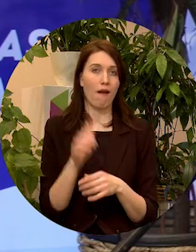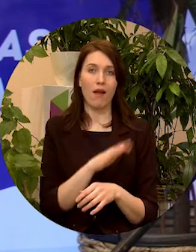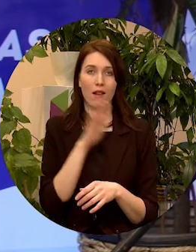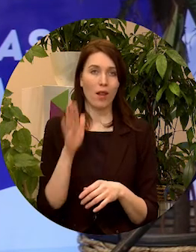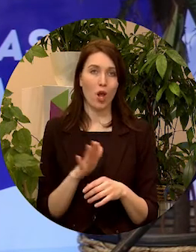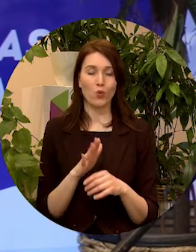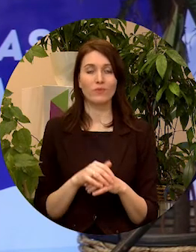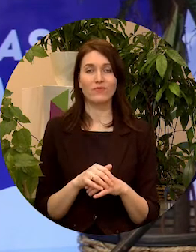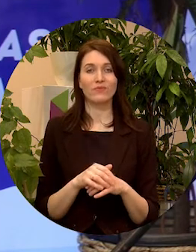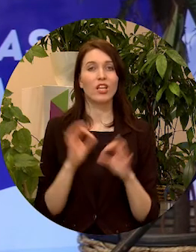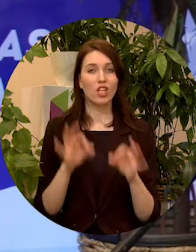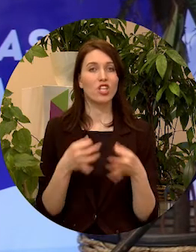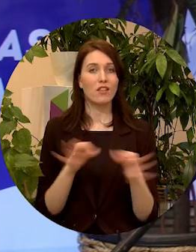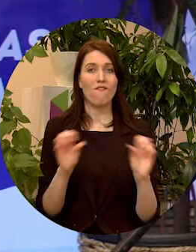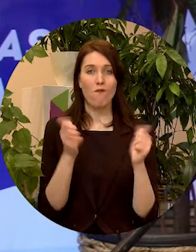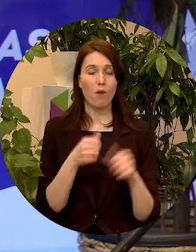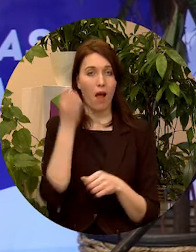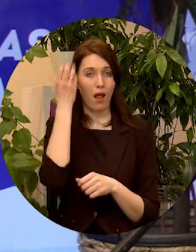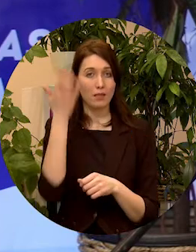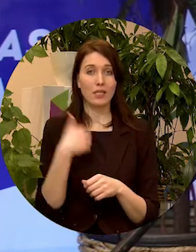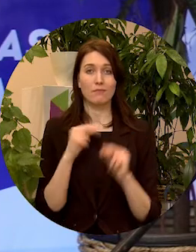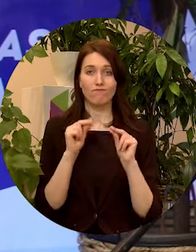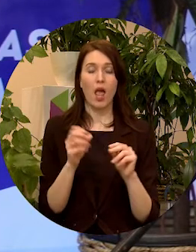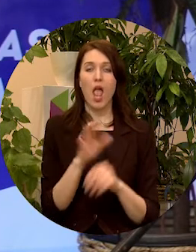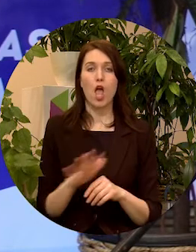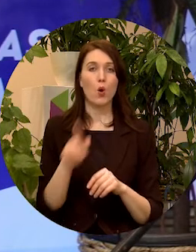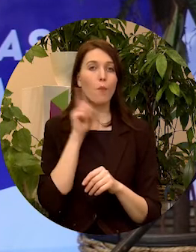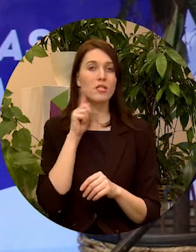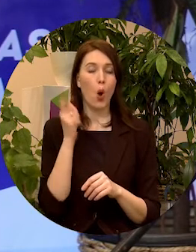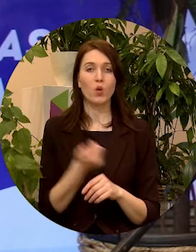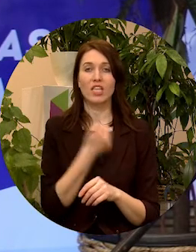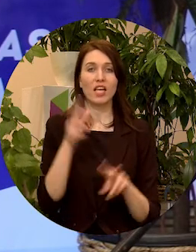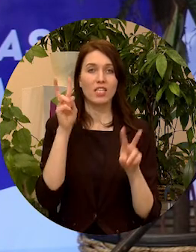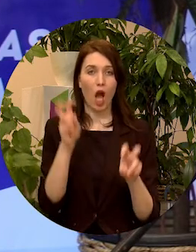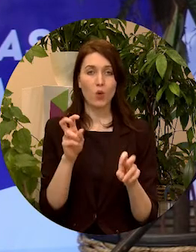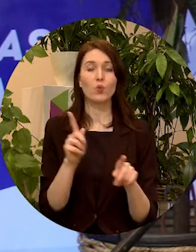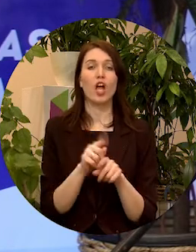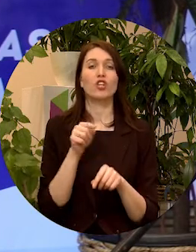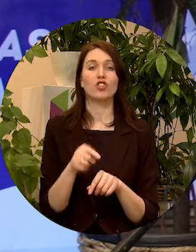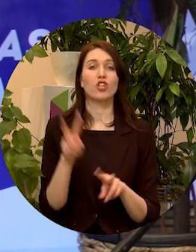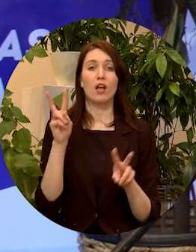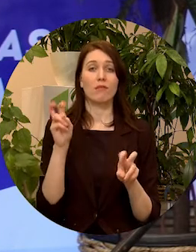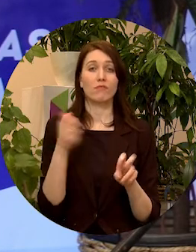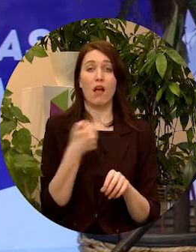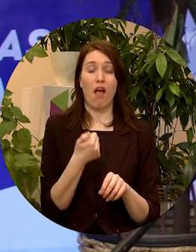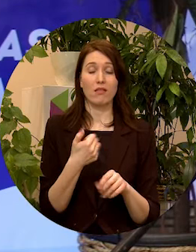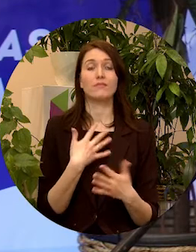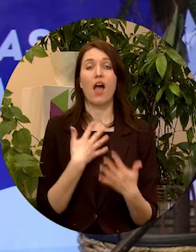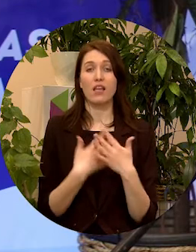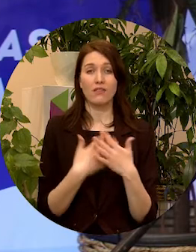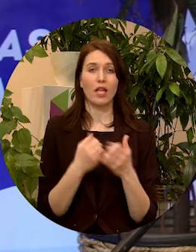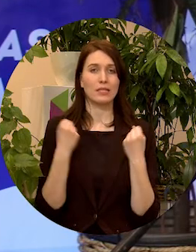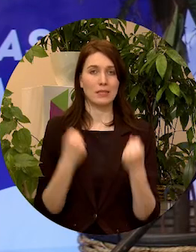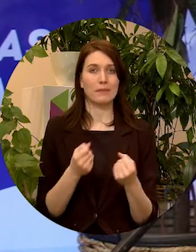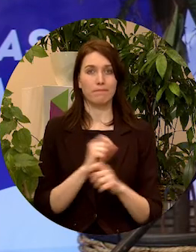Tieši neformālā izglītība es ticu, kā ar Eiropas jaunatnes gadu, un šie gada aktivitātēm stiprināsies.